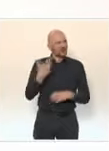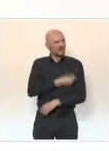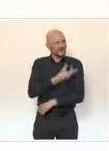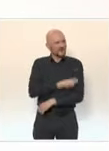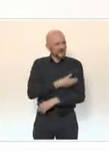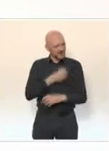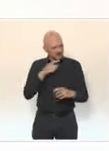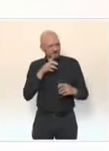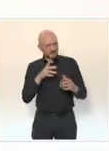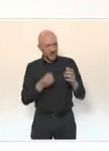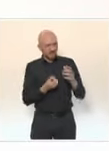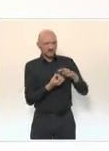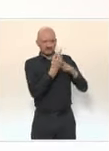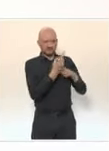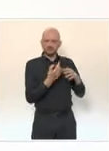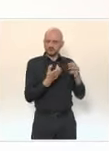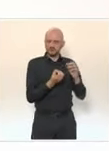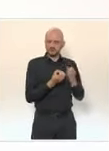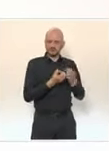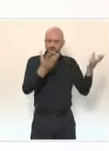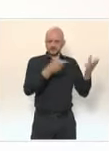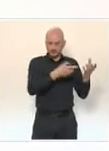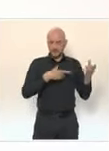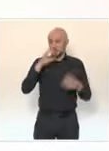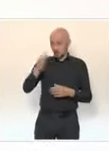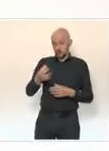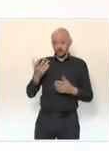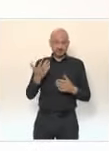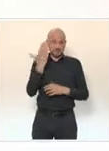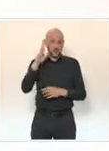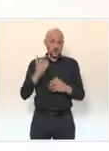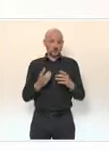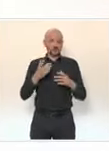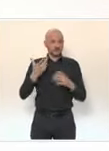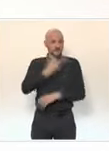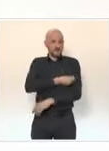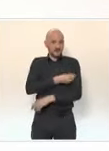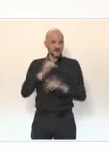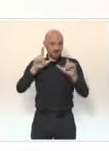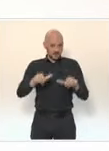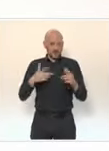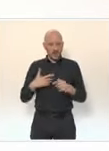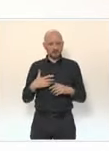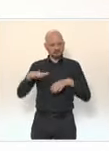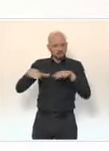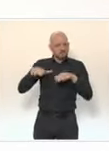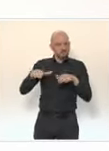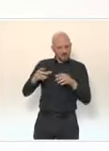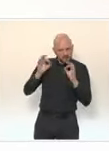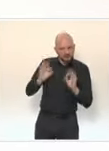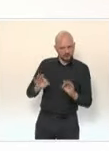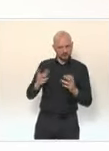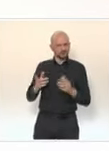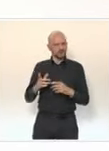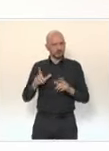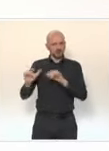qui lui aussi répond à des mécanismes bien connus, bien rodés. Il est effectivement disponible. Il est réservé pour le moment à tous les Français